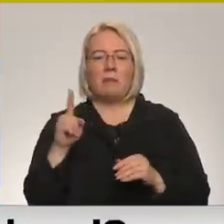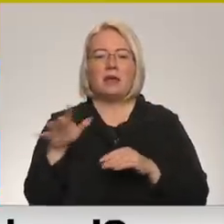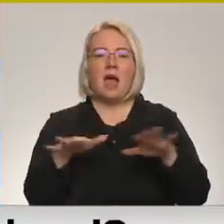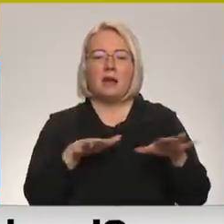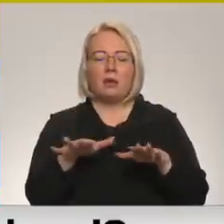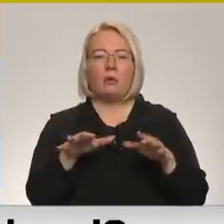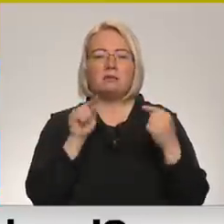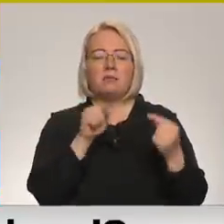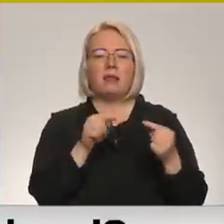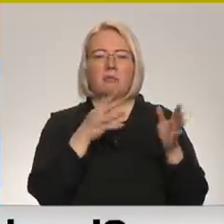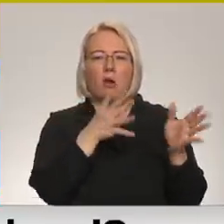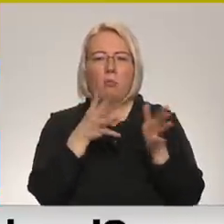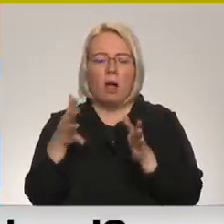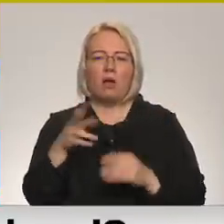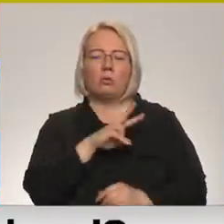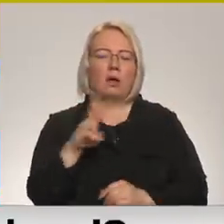propagandu,